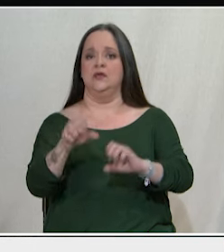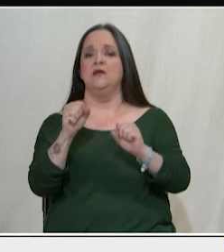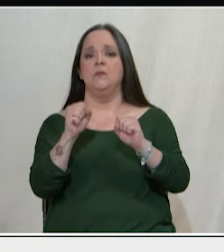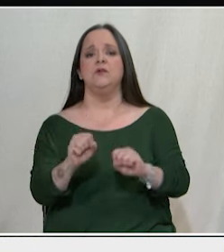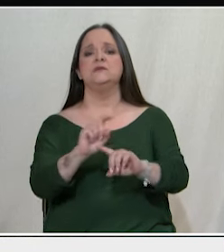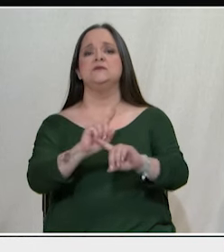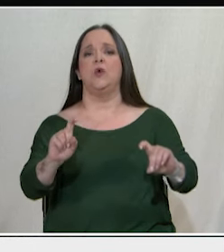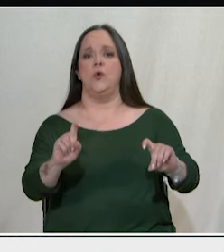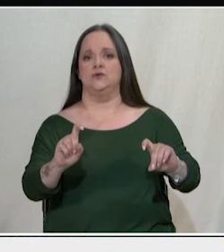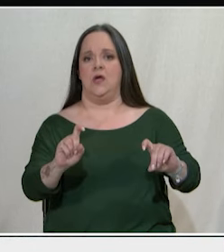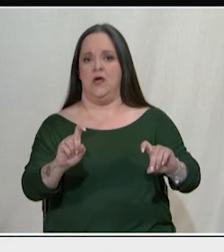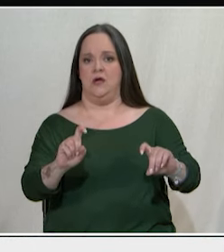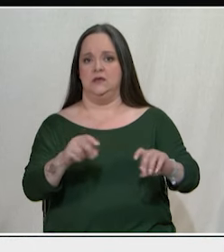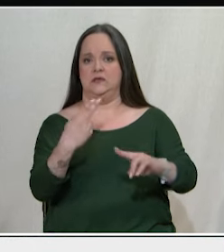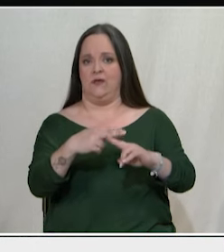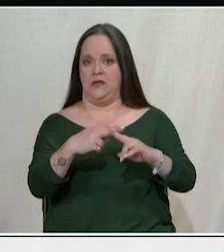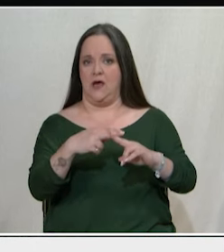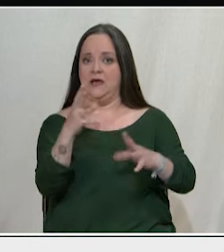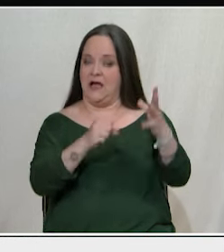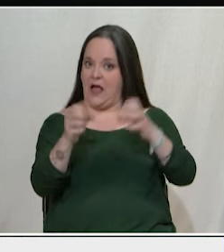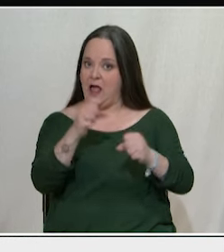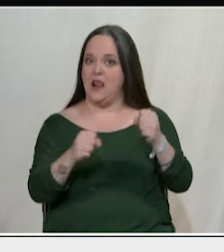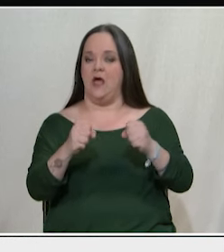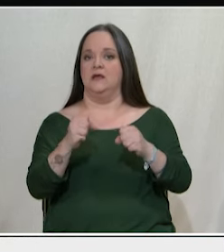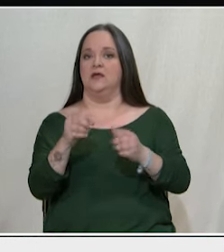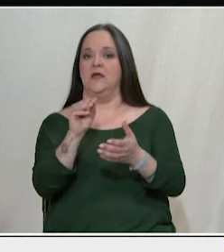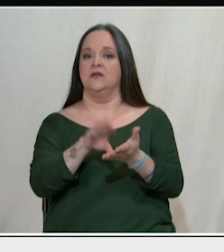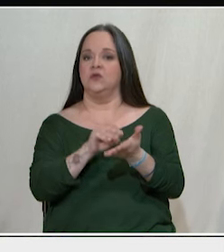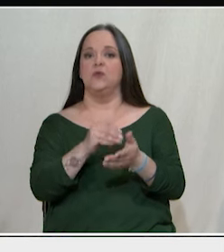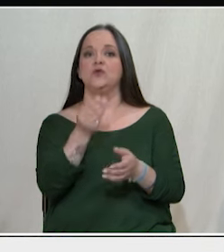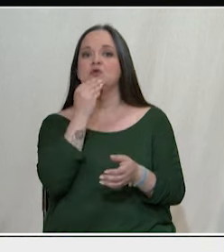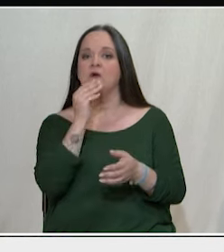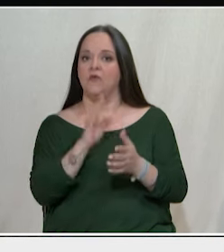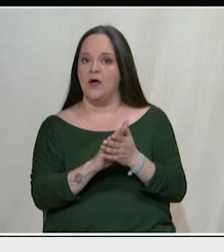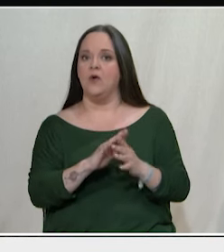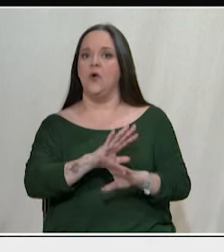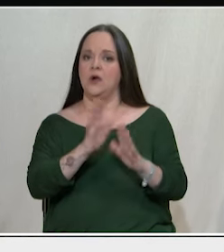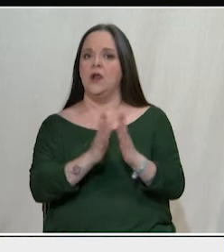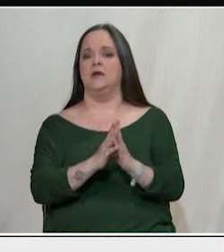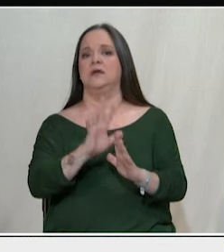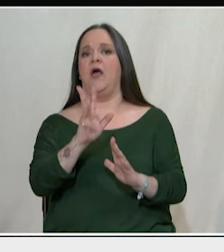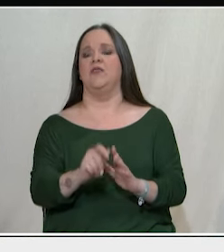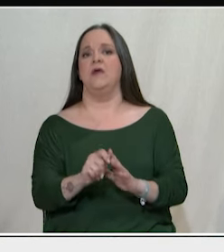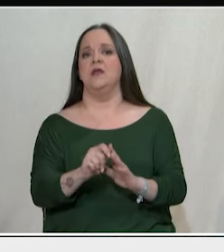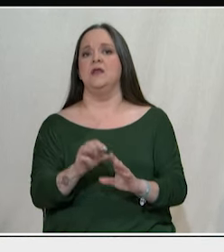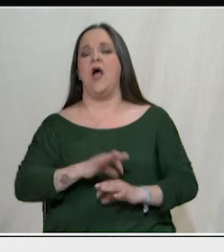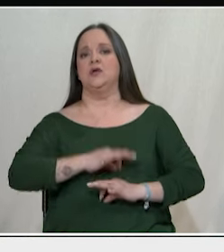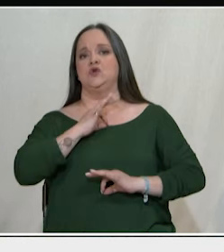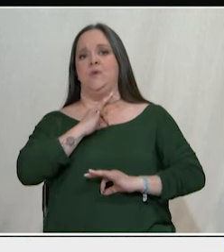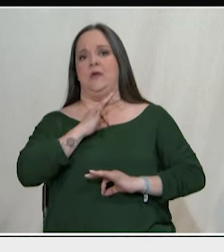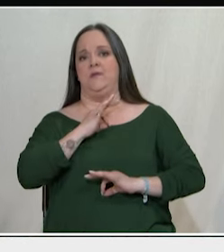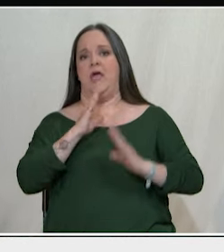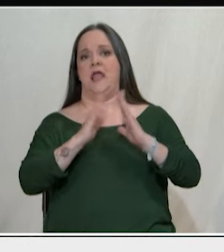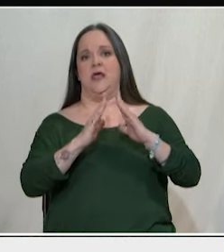τρόφιμα, σε ό,τι τέλος πάντων χρειάζεται σήμερα στα βασικά αγαθά για να ζήσει με αξιοπρέπεια έναν